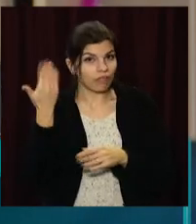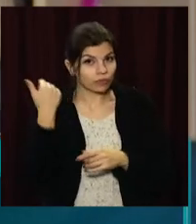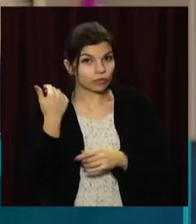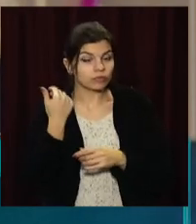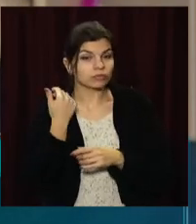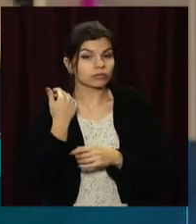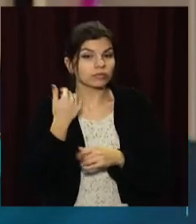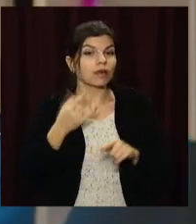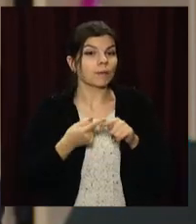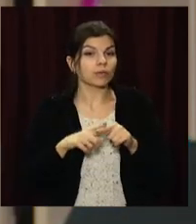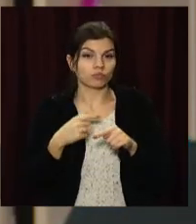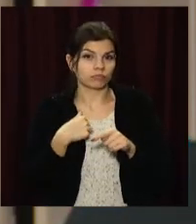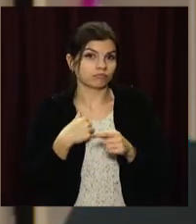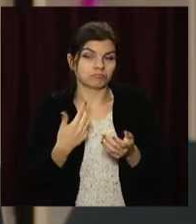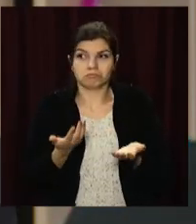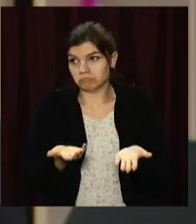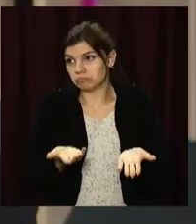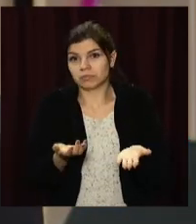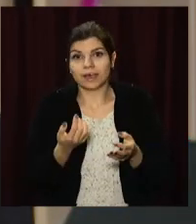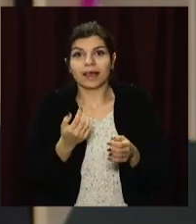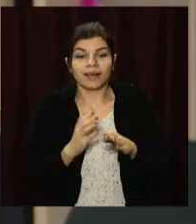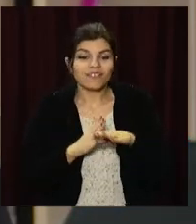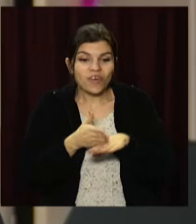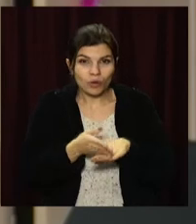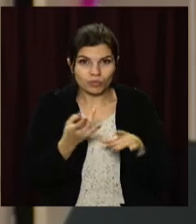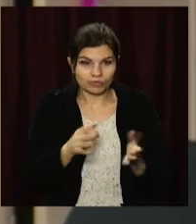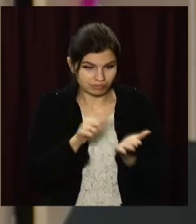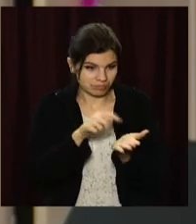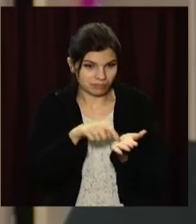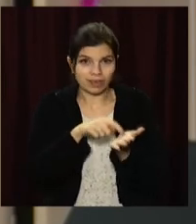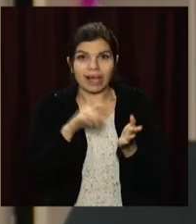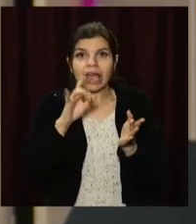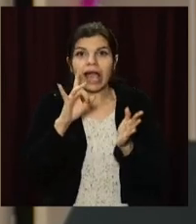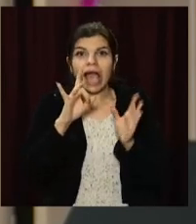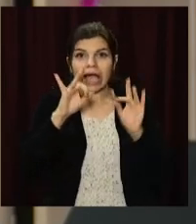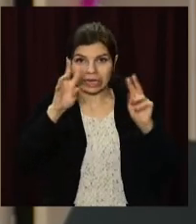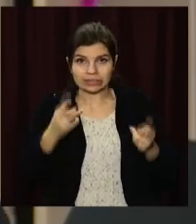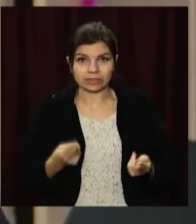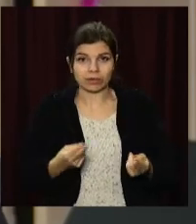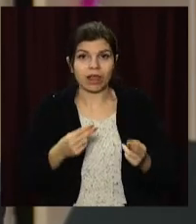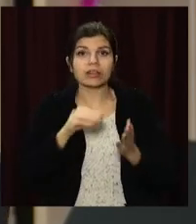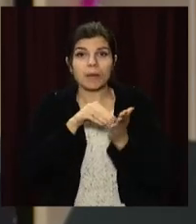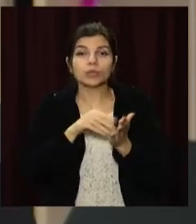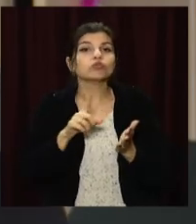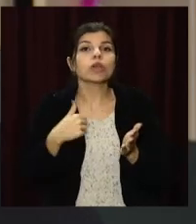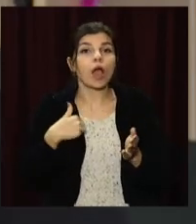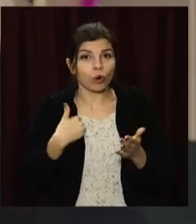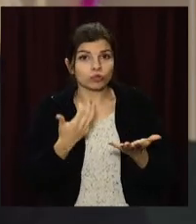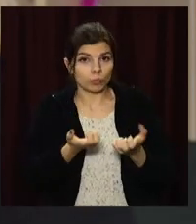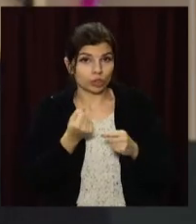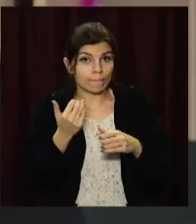тому мені взагалі було зайти, просто зарегіструватися, написати, що я хочу отримати допомогу.